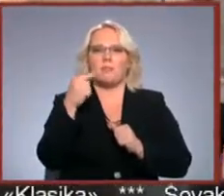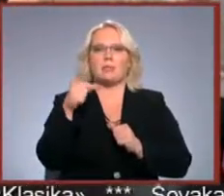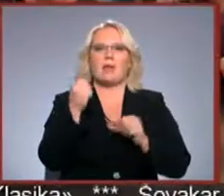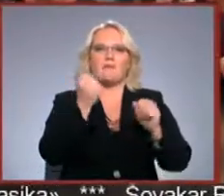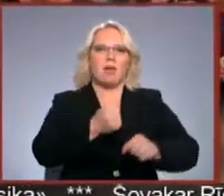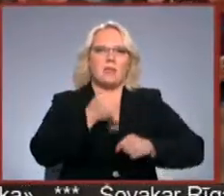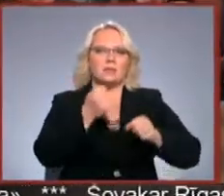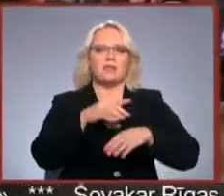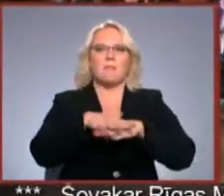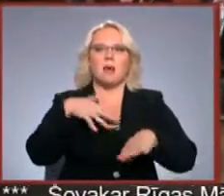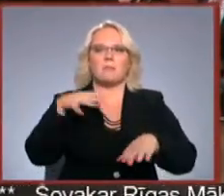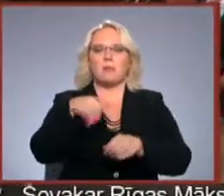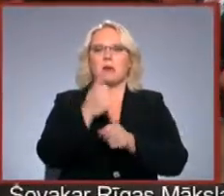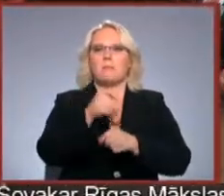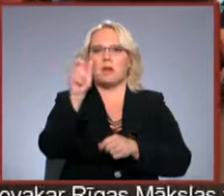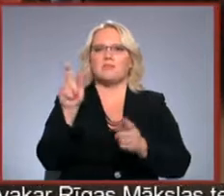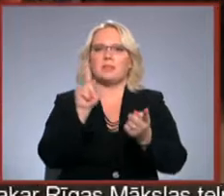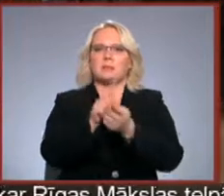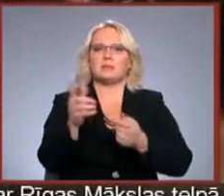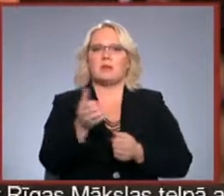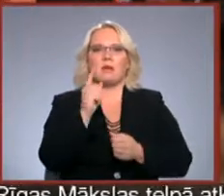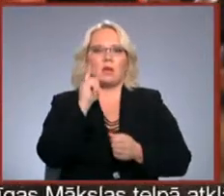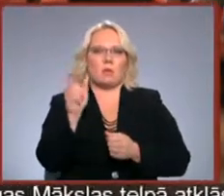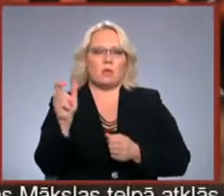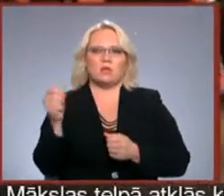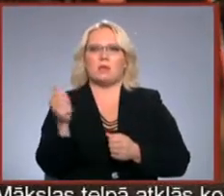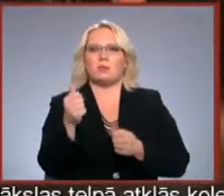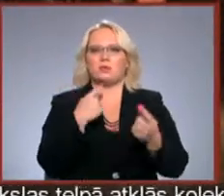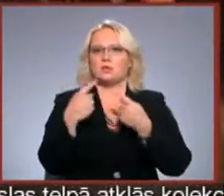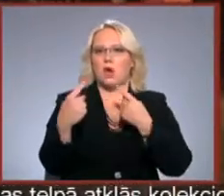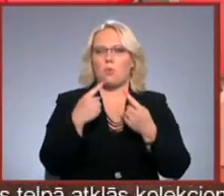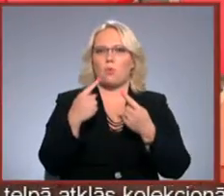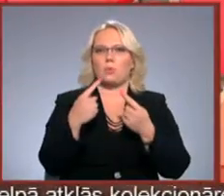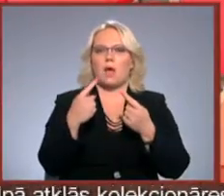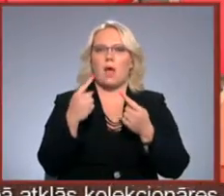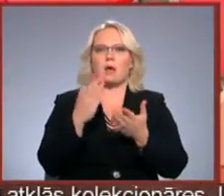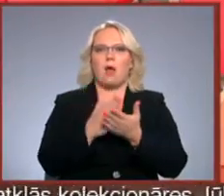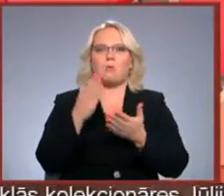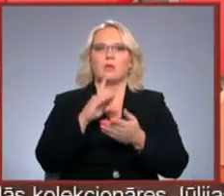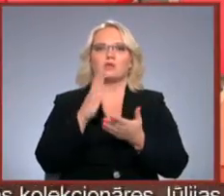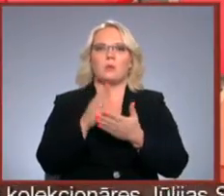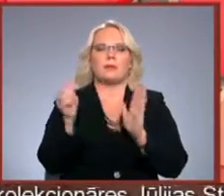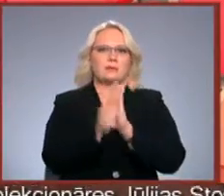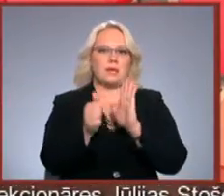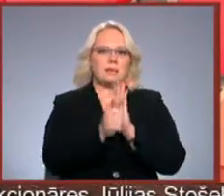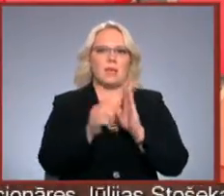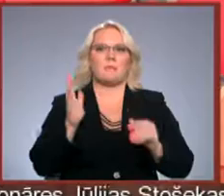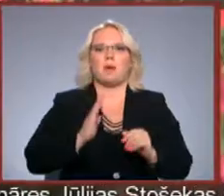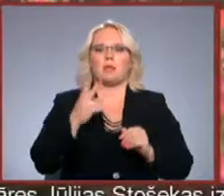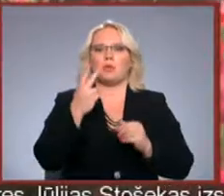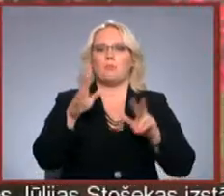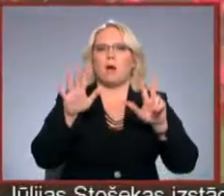Venēcijā, parlamentu pārstāvi tiksies ar jauniešiem īpašā saruna raundā, kas notiks sestdien. Pagaidām 28